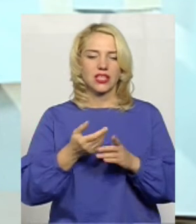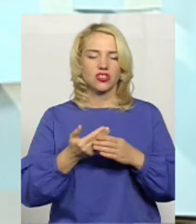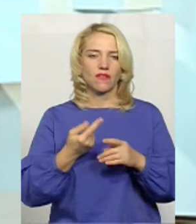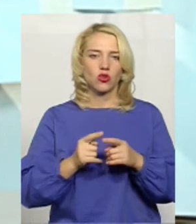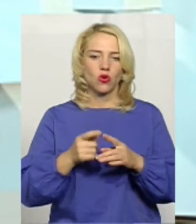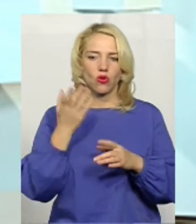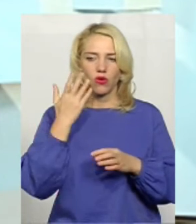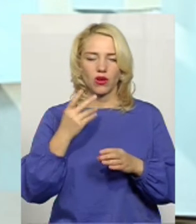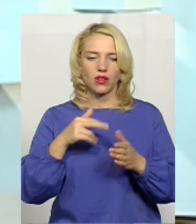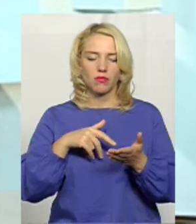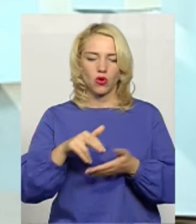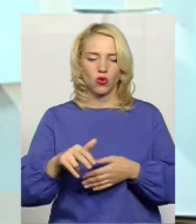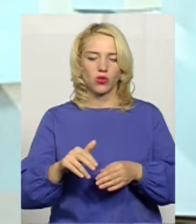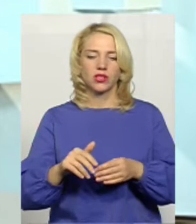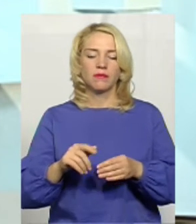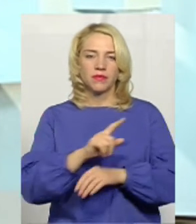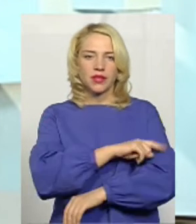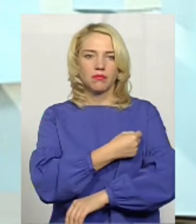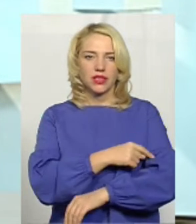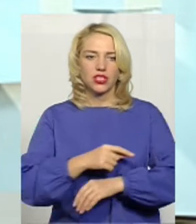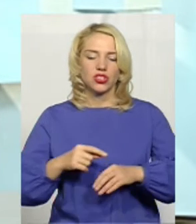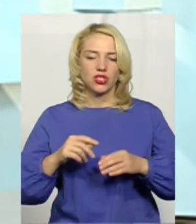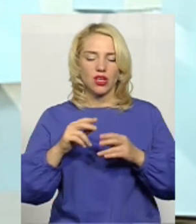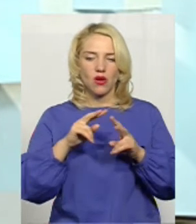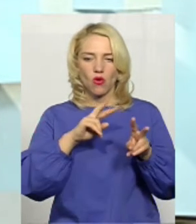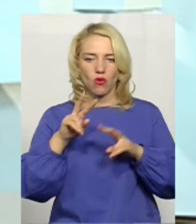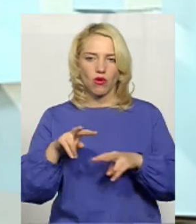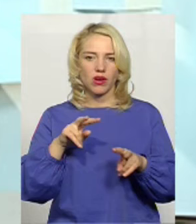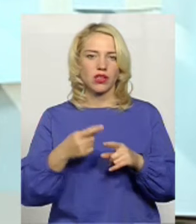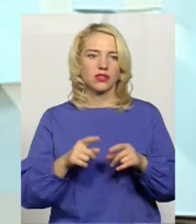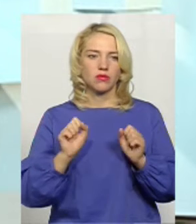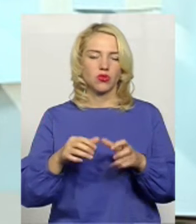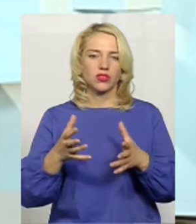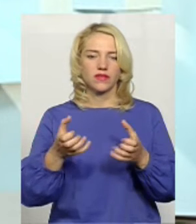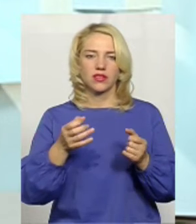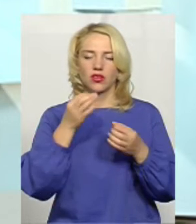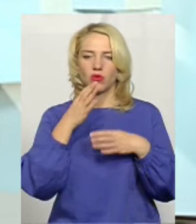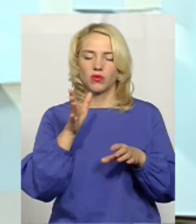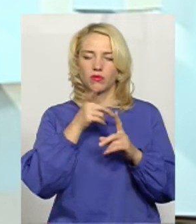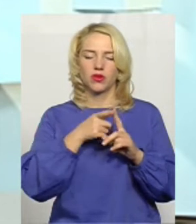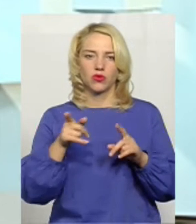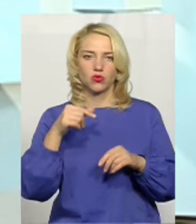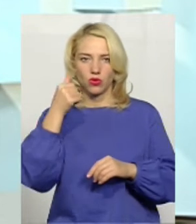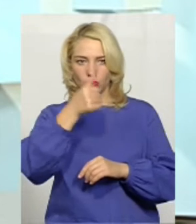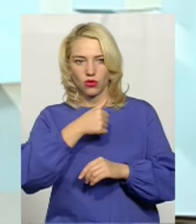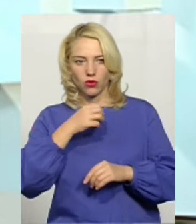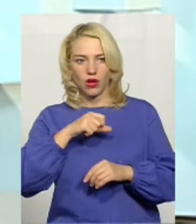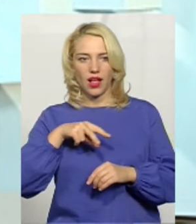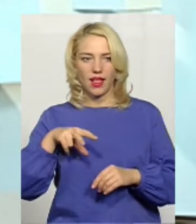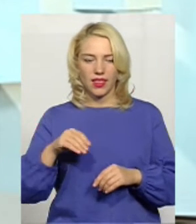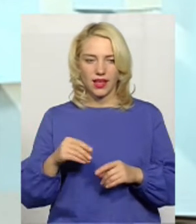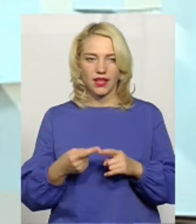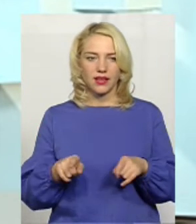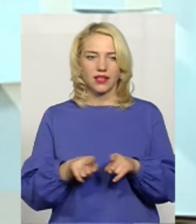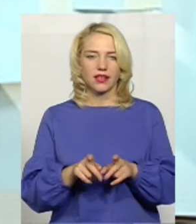огляд, проходила ця дитинка, відповідно, можна її взяти в любий період року. Але, так